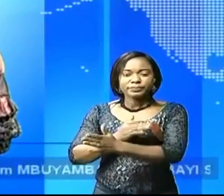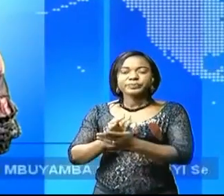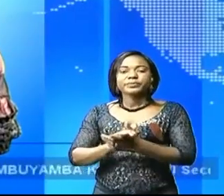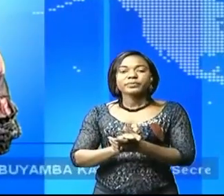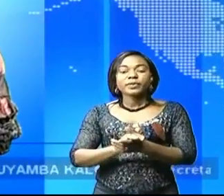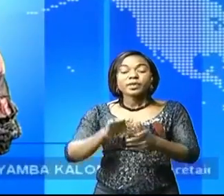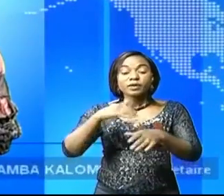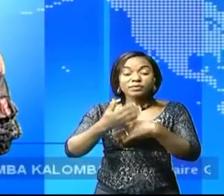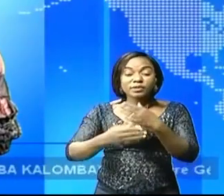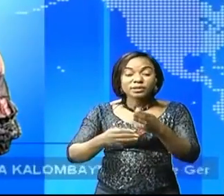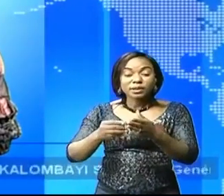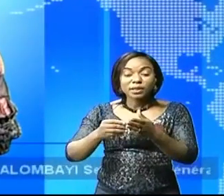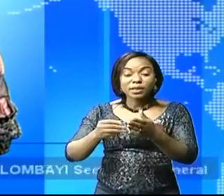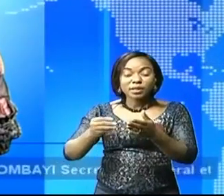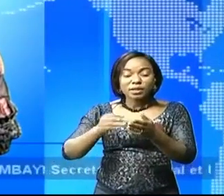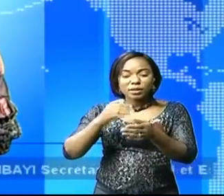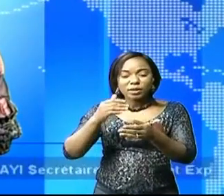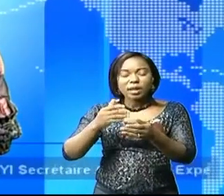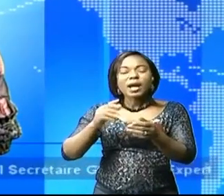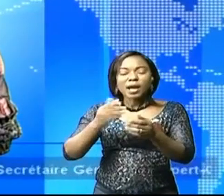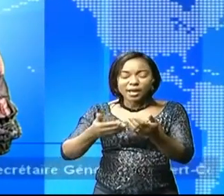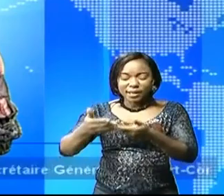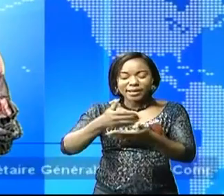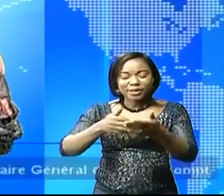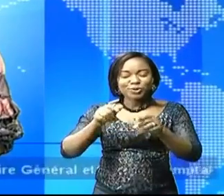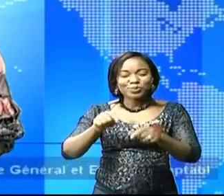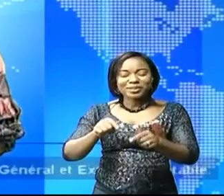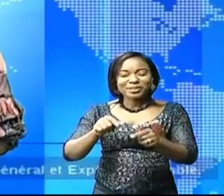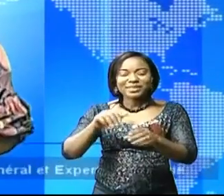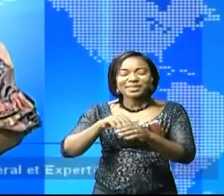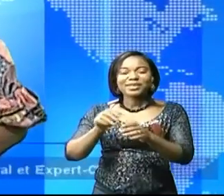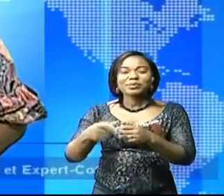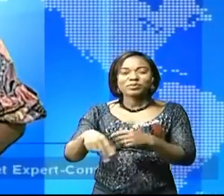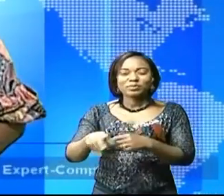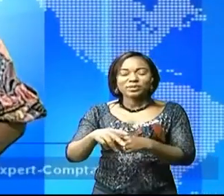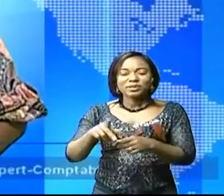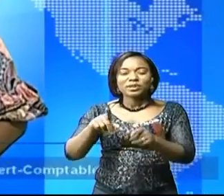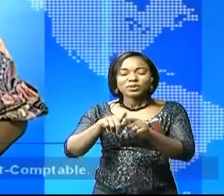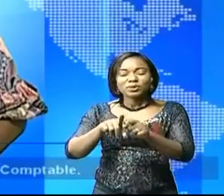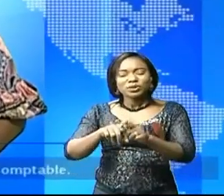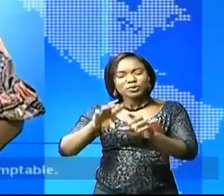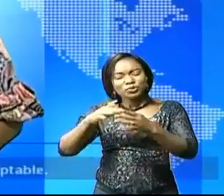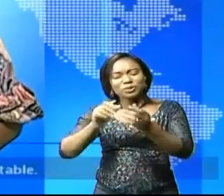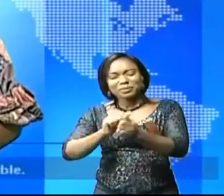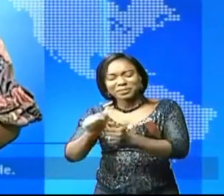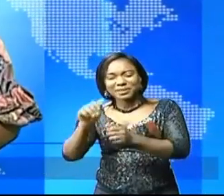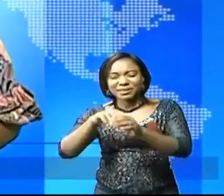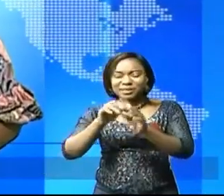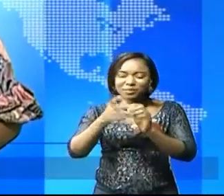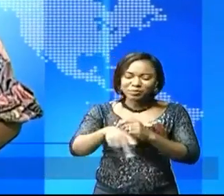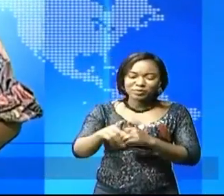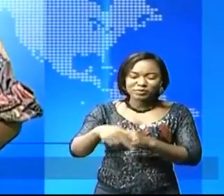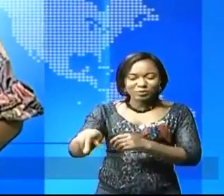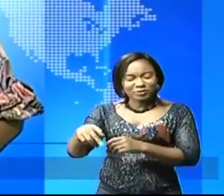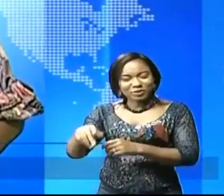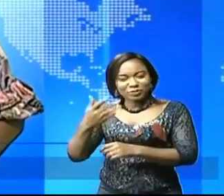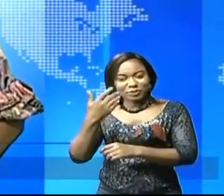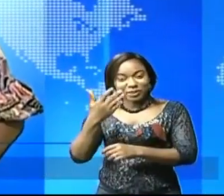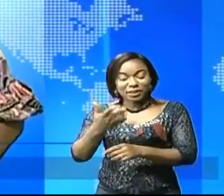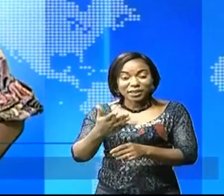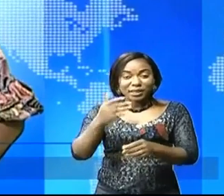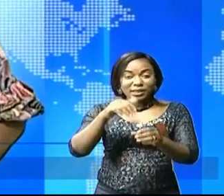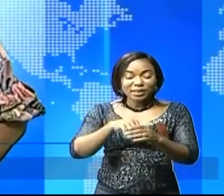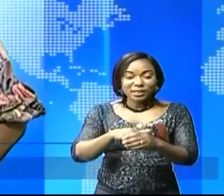Faisons un tour dans nos provinces pour vous dire ce qui se passe à l'intérieur du pays. Le trafic Fizi